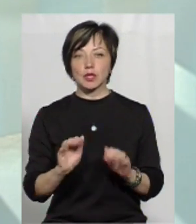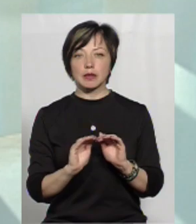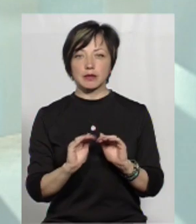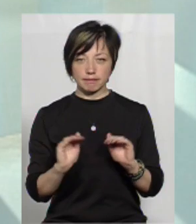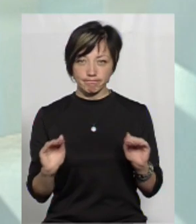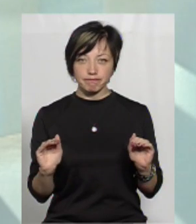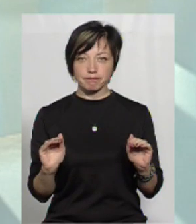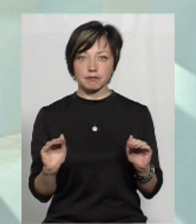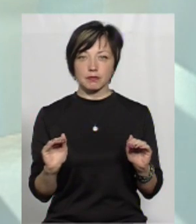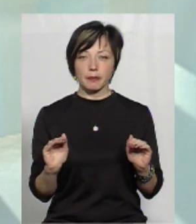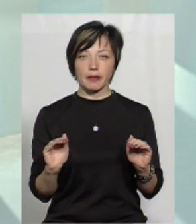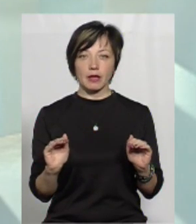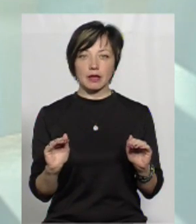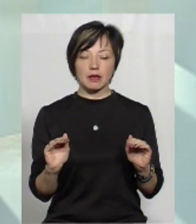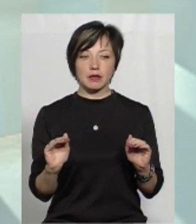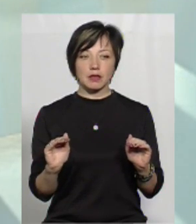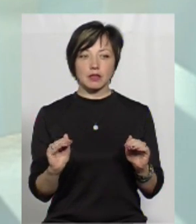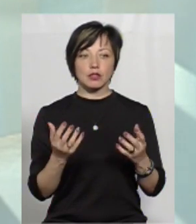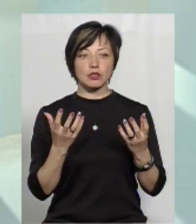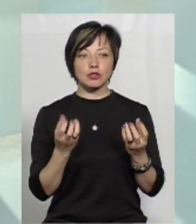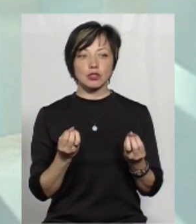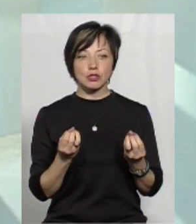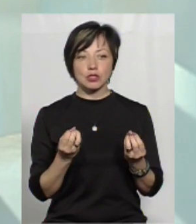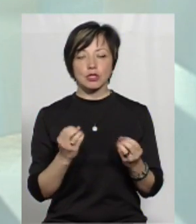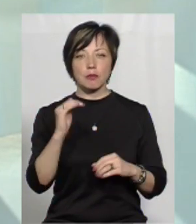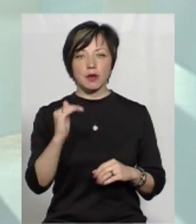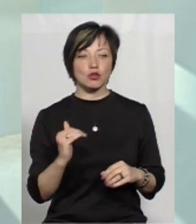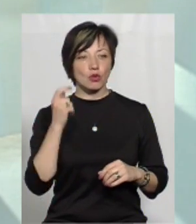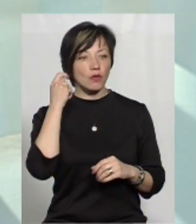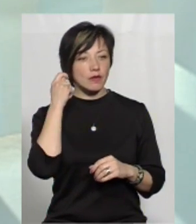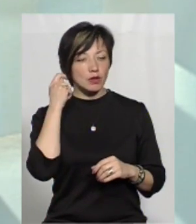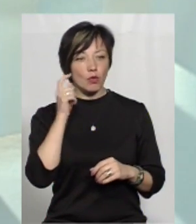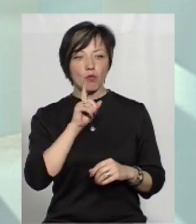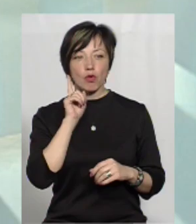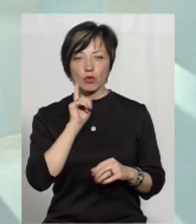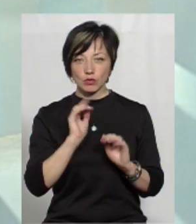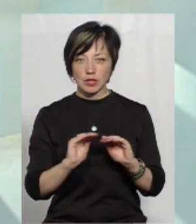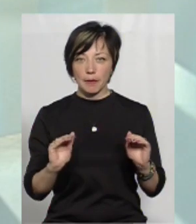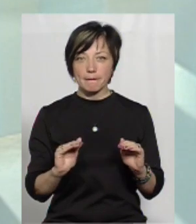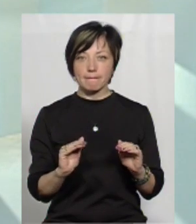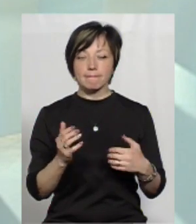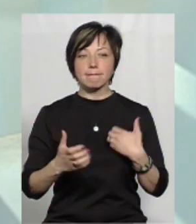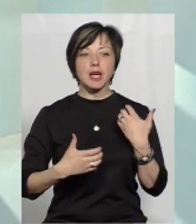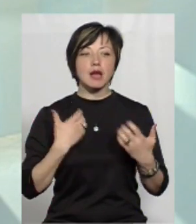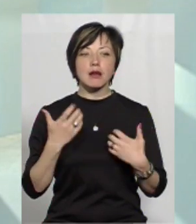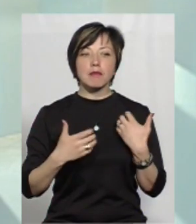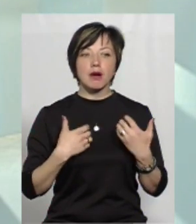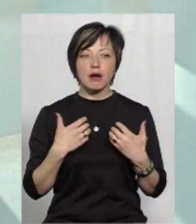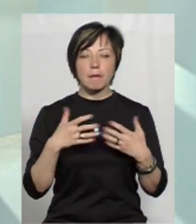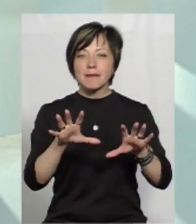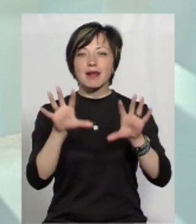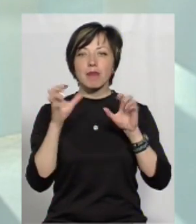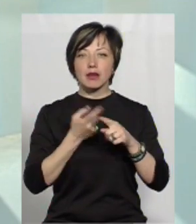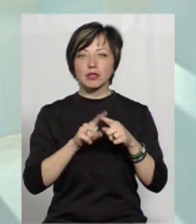підлітки, діти ще меншого віку, тобто молодші школіри переймають це уявлення,